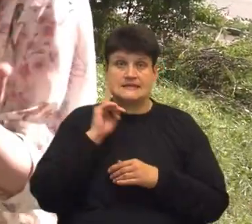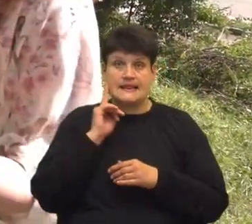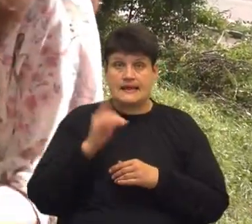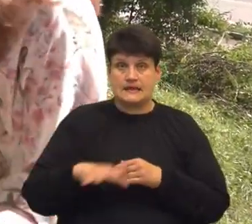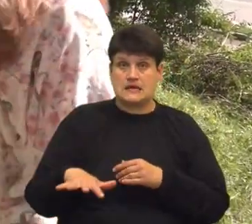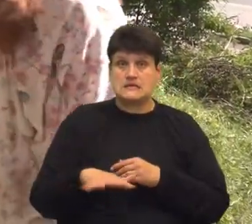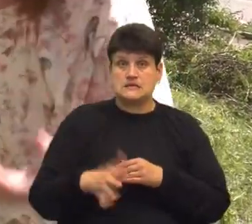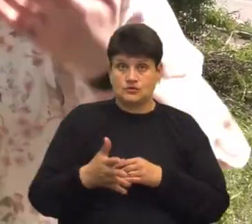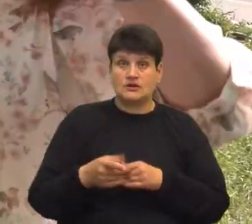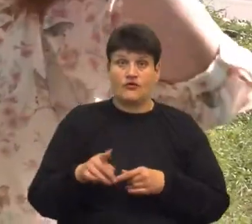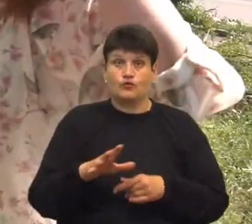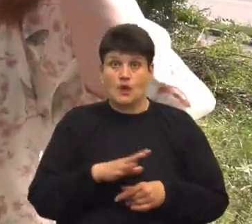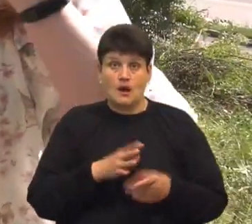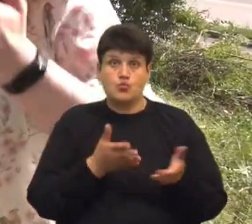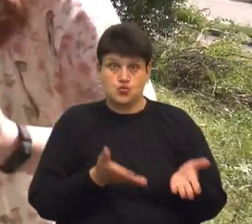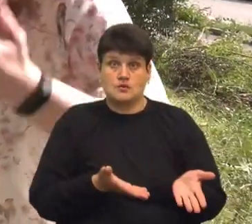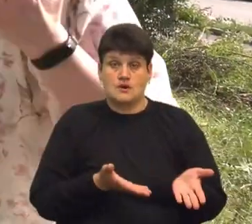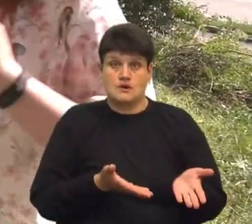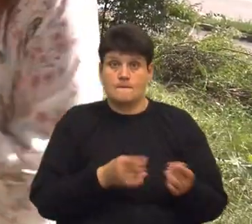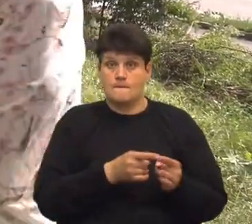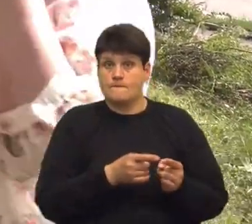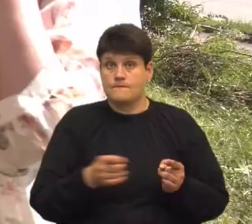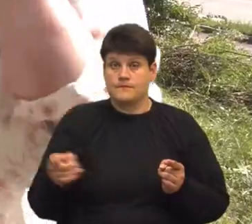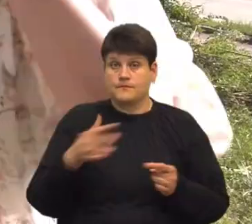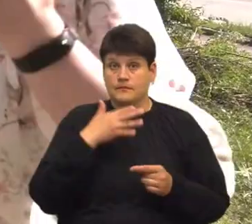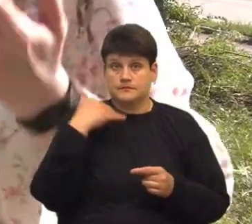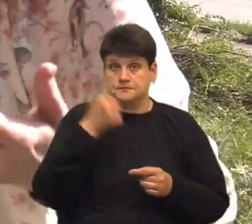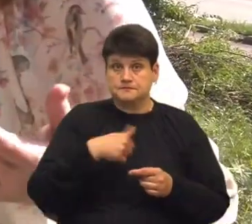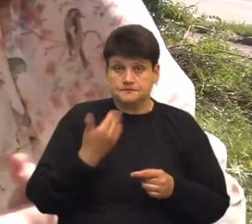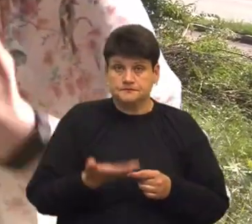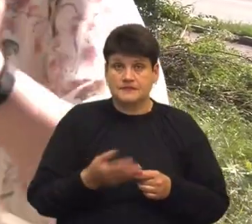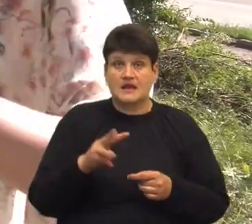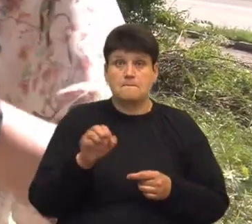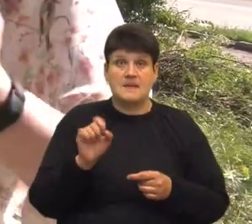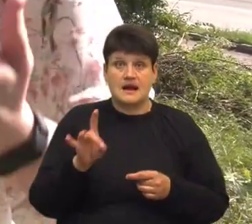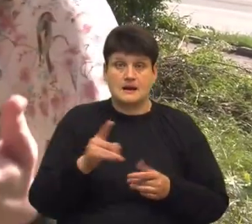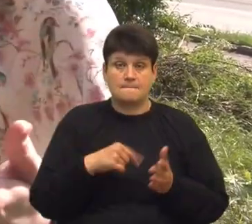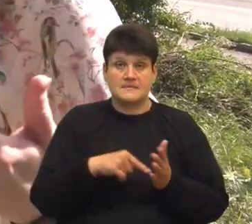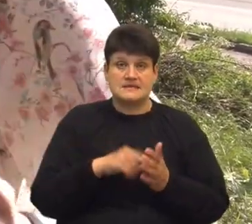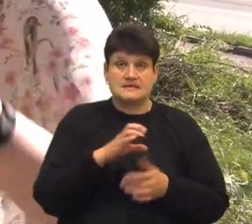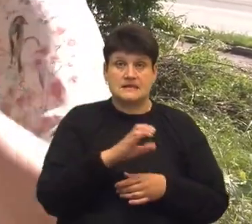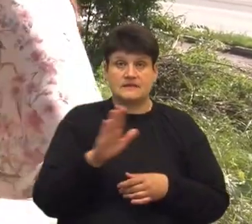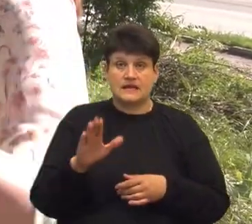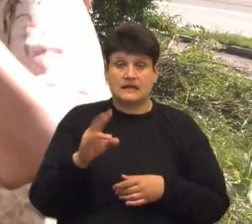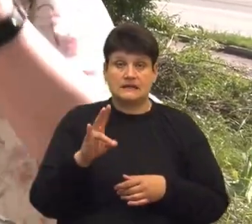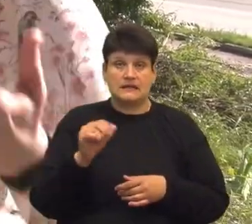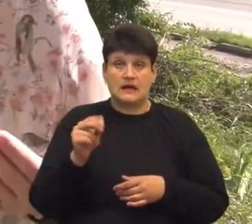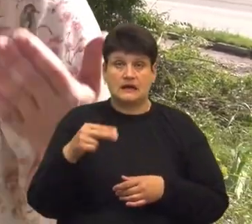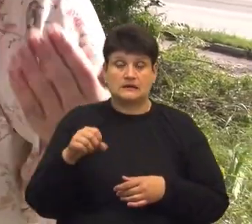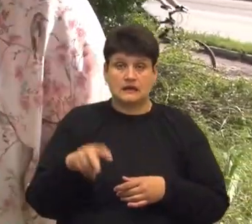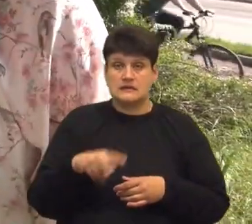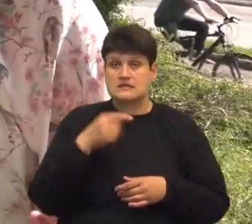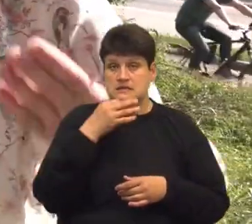якою вона і була протягом багатьох десяти років. І мер міста Сергій Віталійович Надал сказав, що він